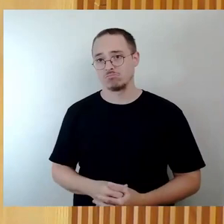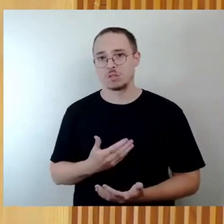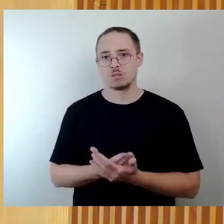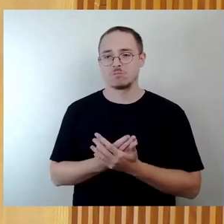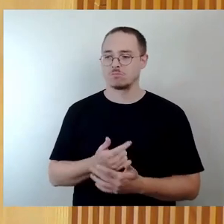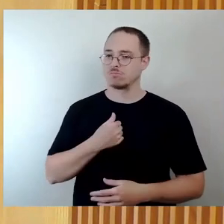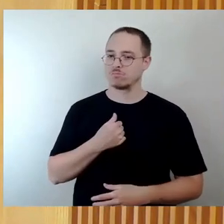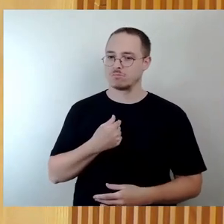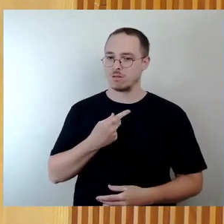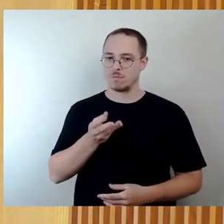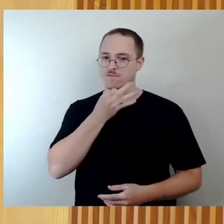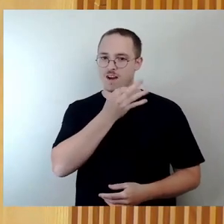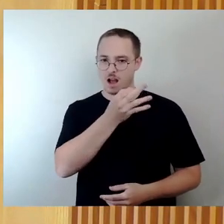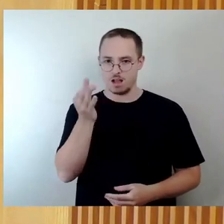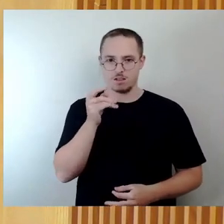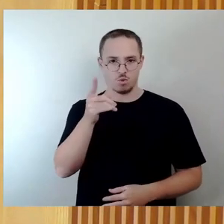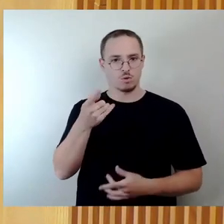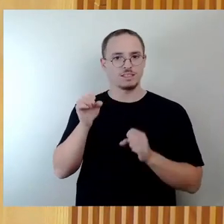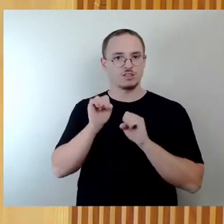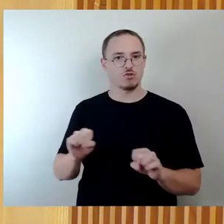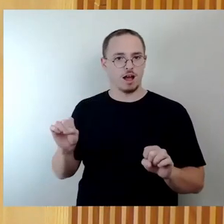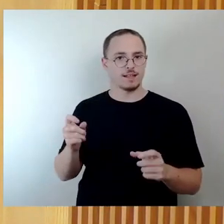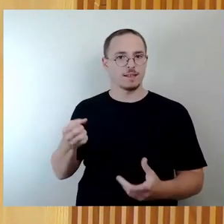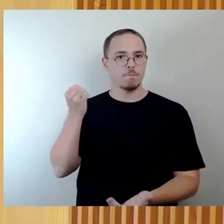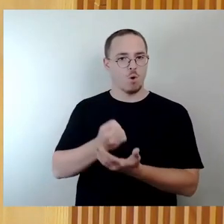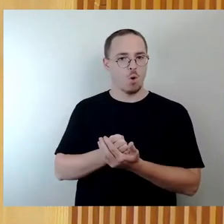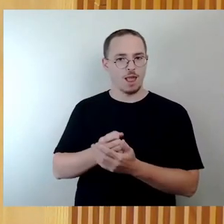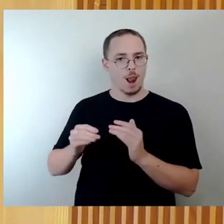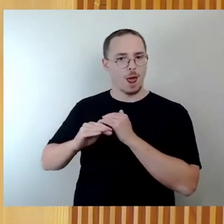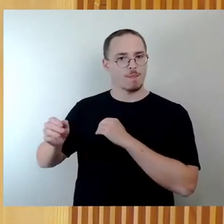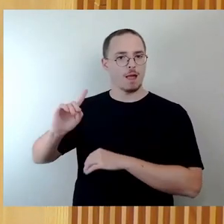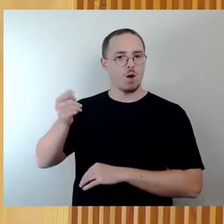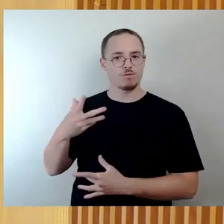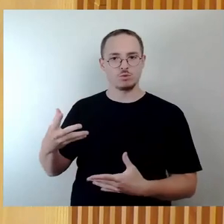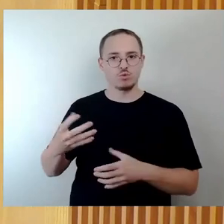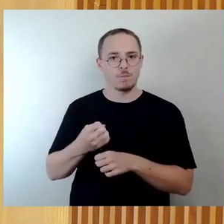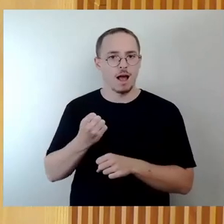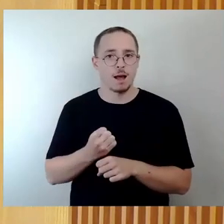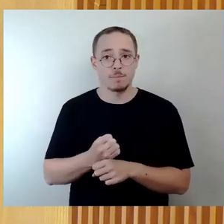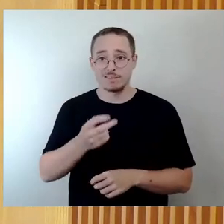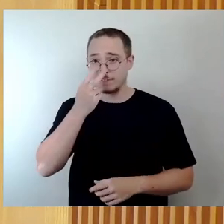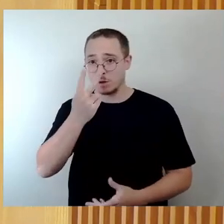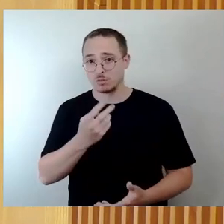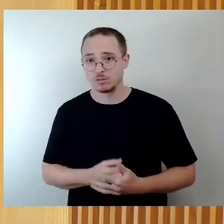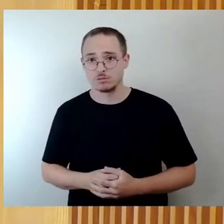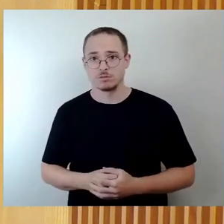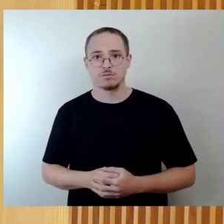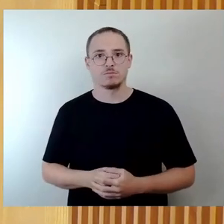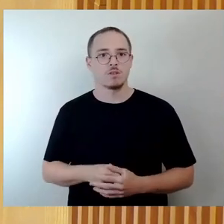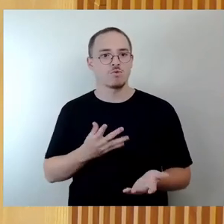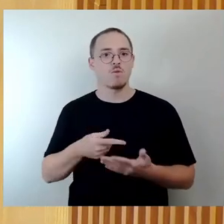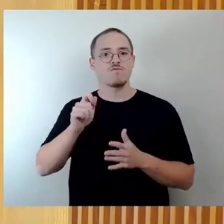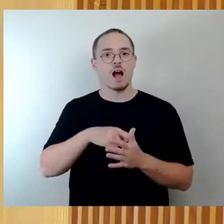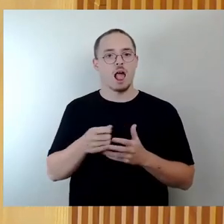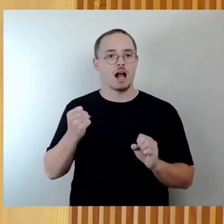mit den Sicherheitsbehörden auch vom Land zusammen, um gegebenenfalls weiteren Übergriffen im Rahmen des Wahlkampfs vorzubeugen? Und Punkt